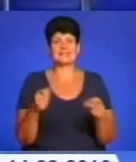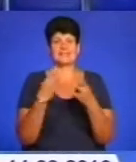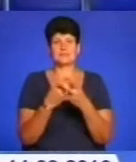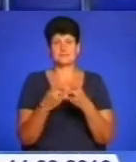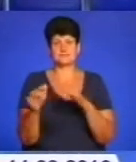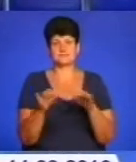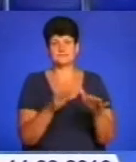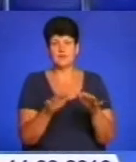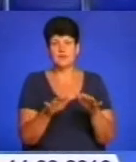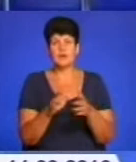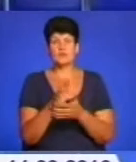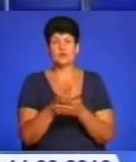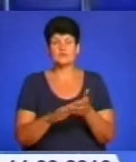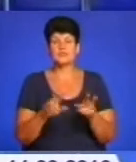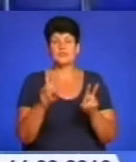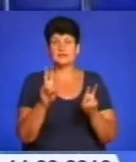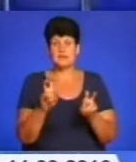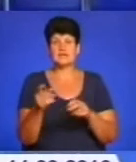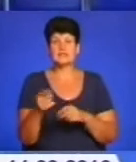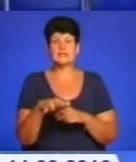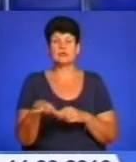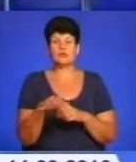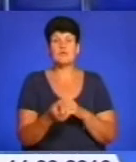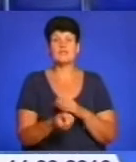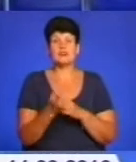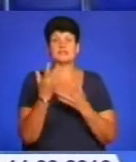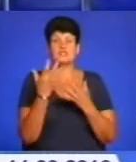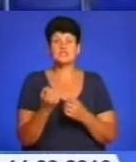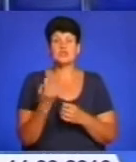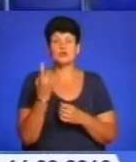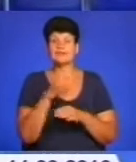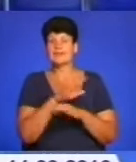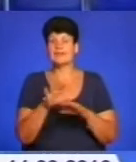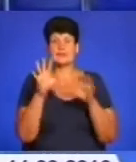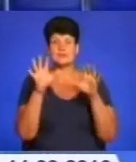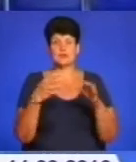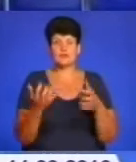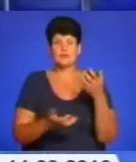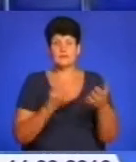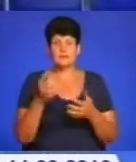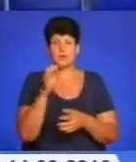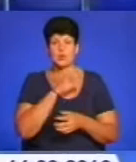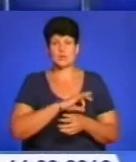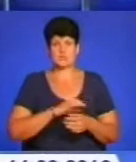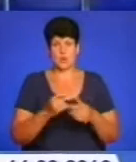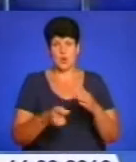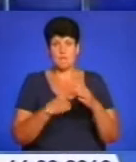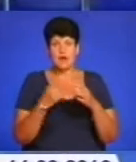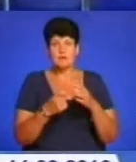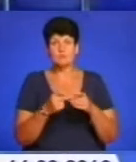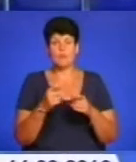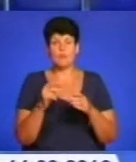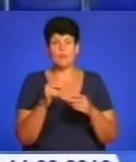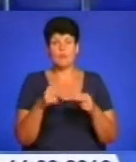провадження. І в продовження теми на Тернопільщині виявили ще один незаконний видобуток корисних копалин. Порушників